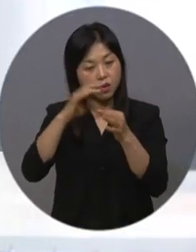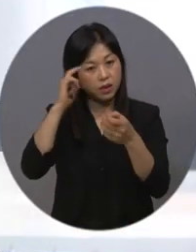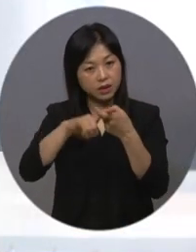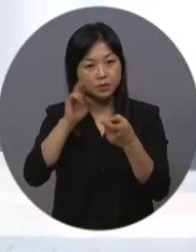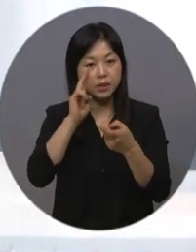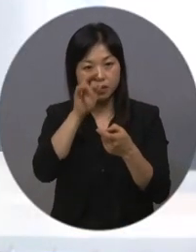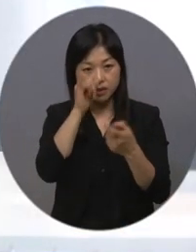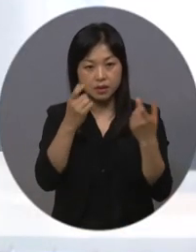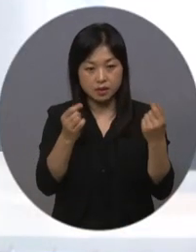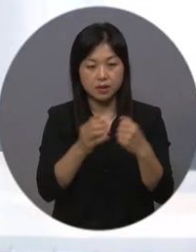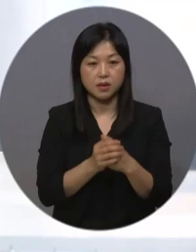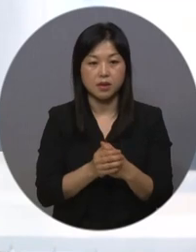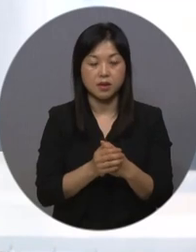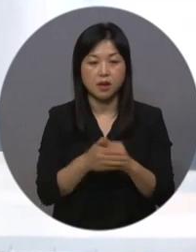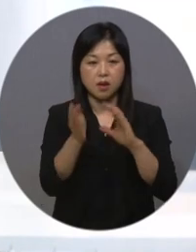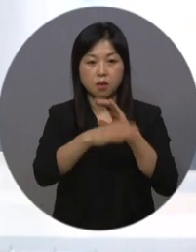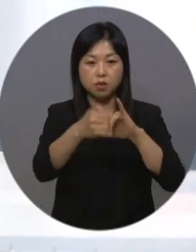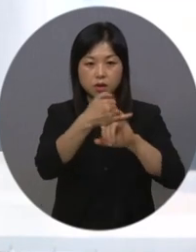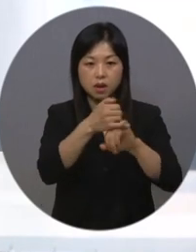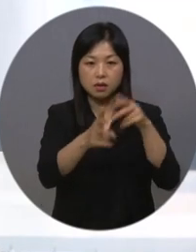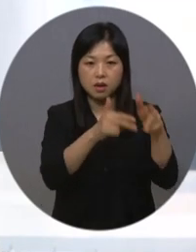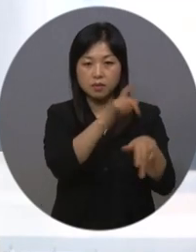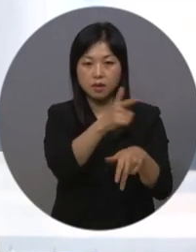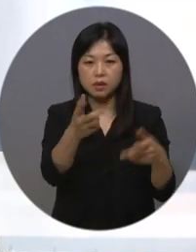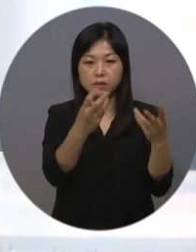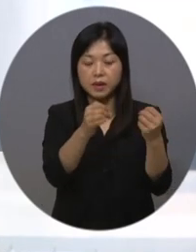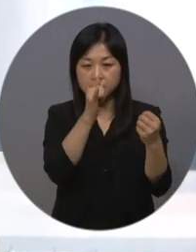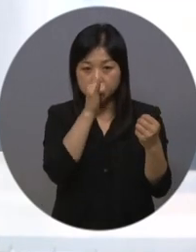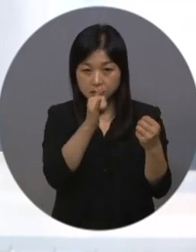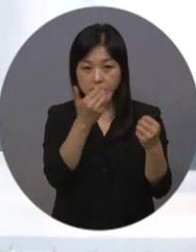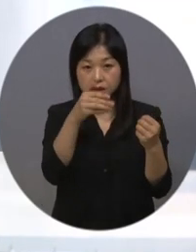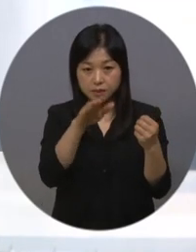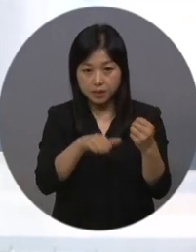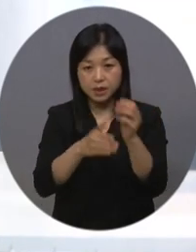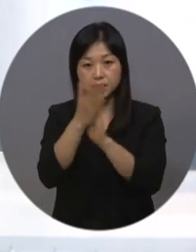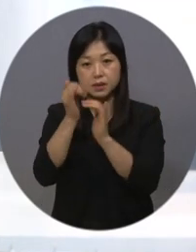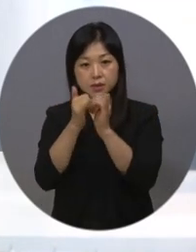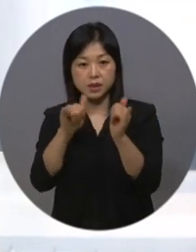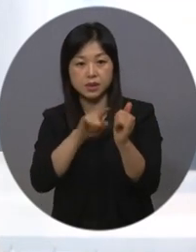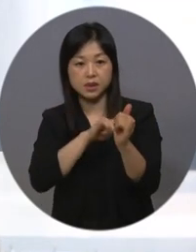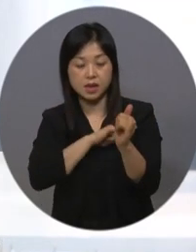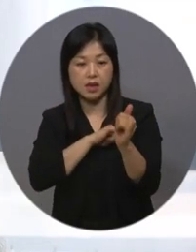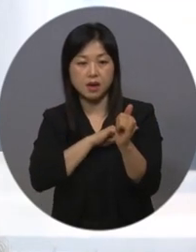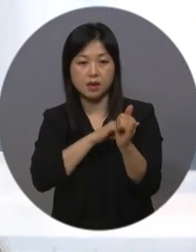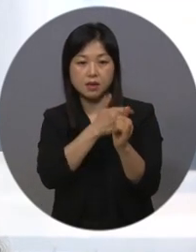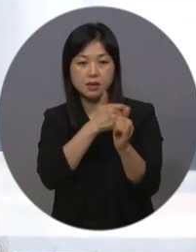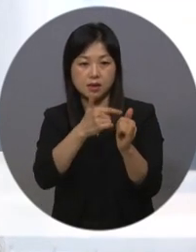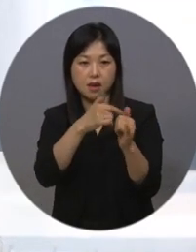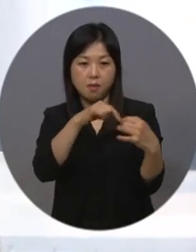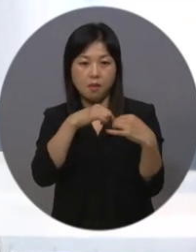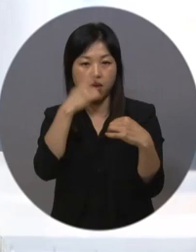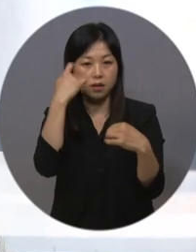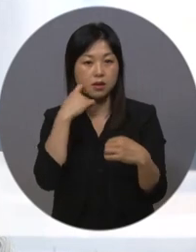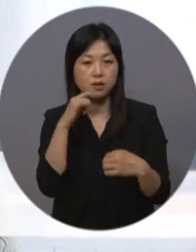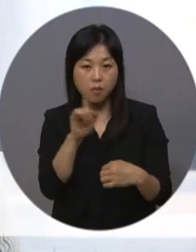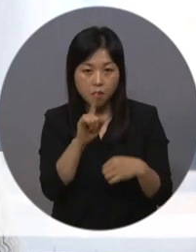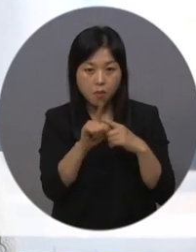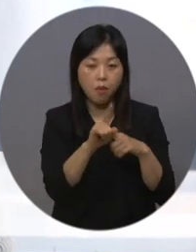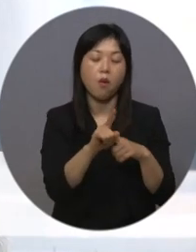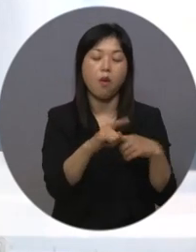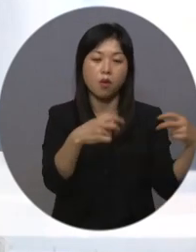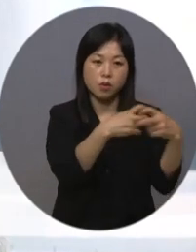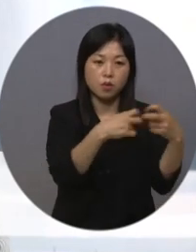공약사업이 있지만 시민들이 제일 피부로 느끼는 것은 큰 사업 같습니다. 특히 교통환경이라든가